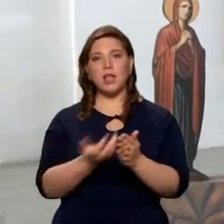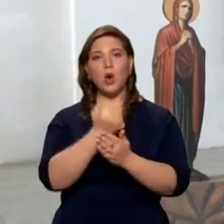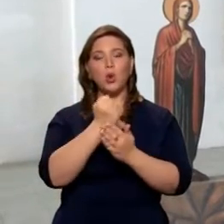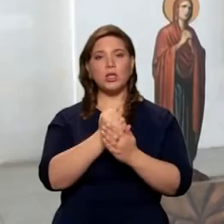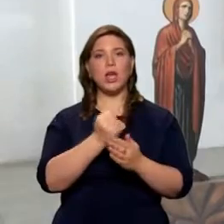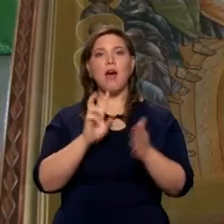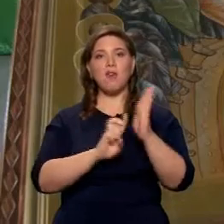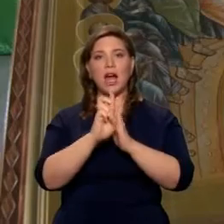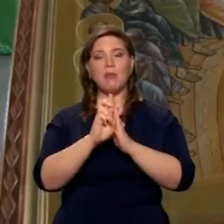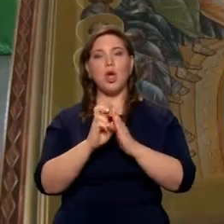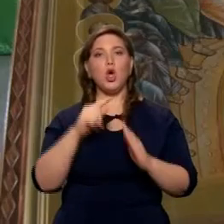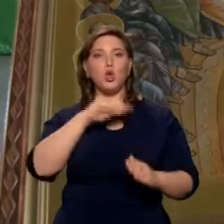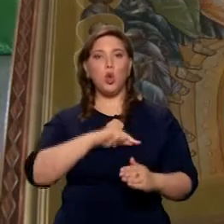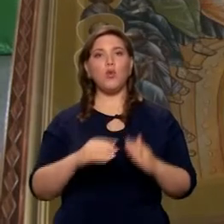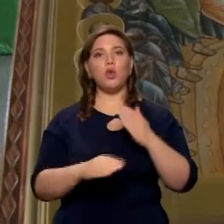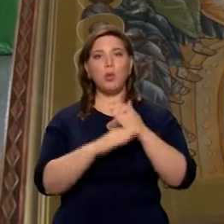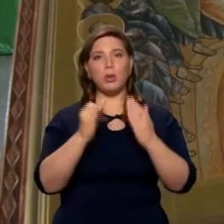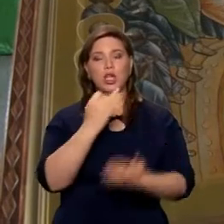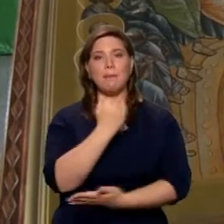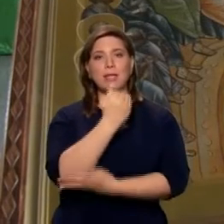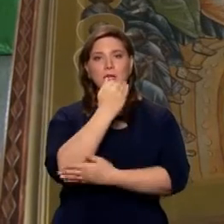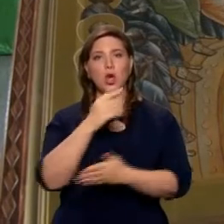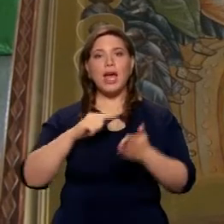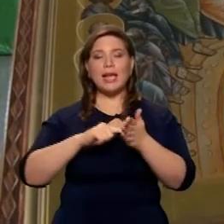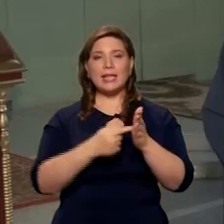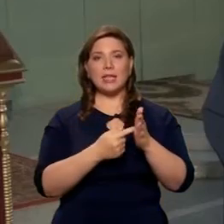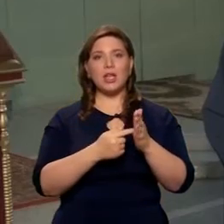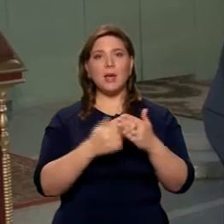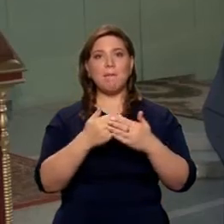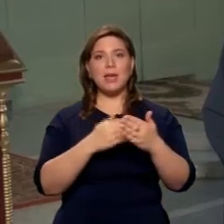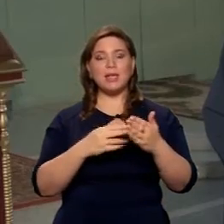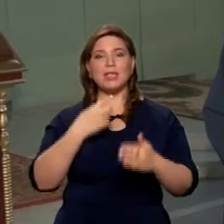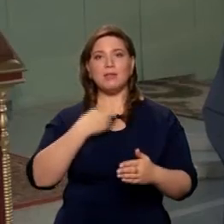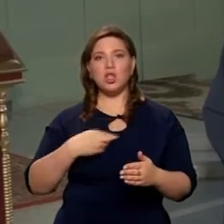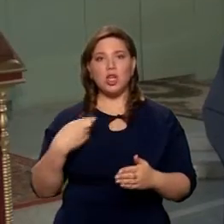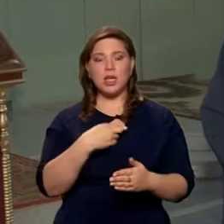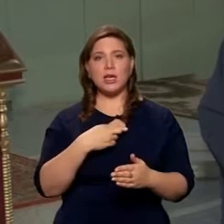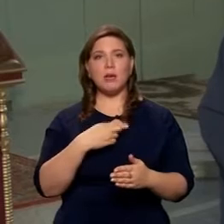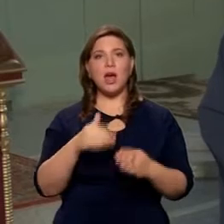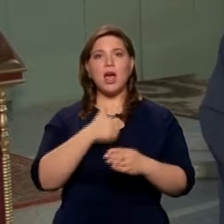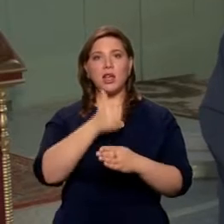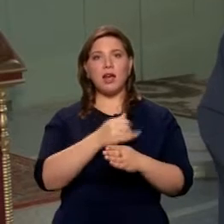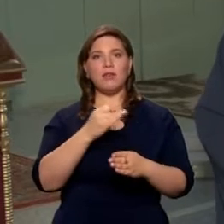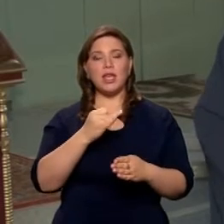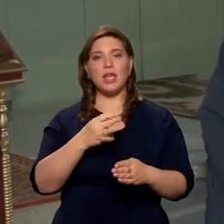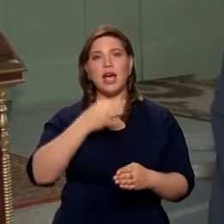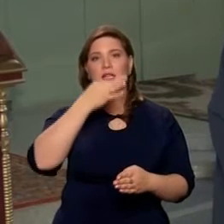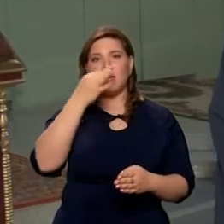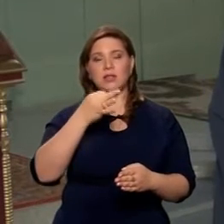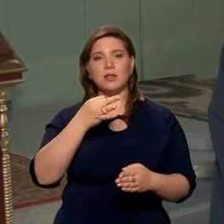помощь и поддержку. И задача, стоящая перед священником, она очень важная, ответственная. Сопереживать каждому человеку, кто вот приходит к нам.